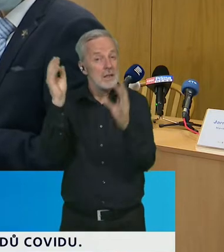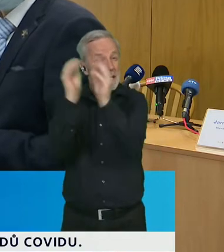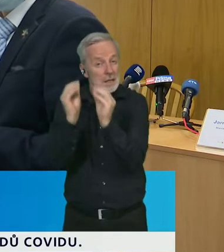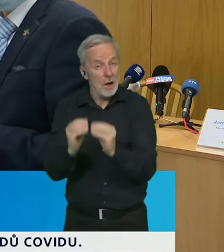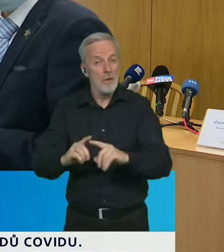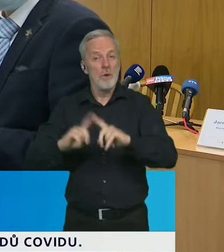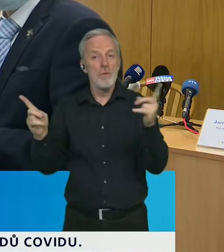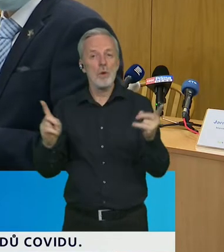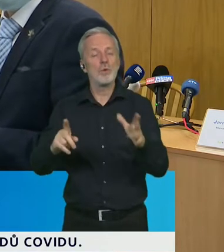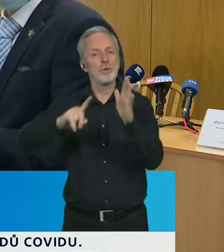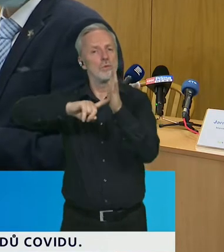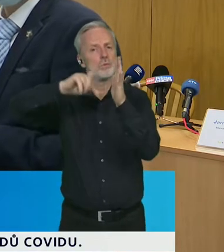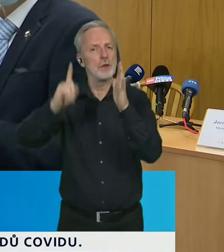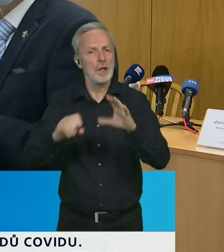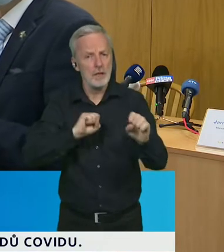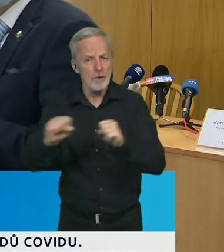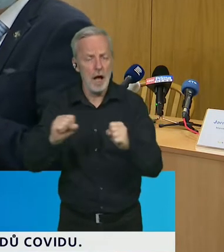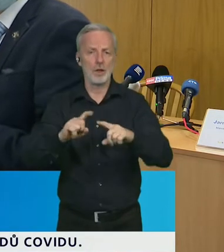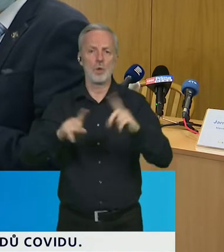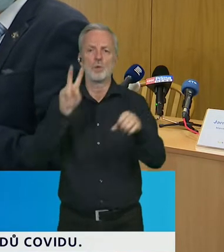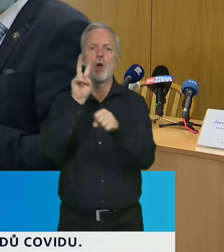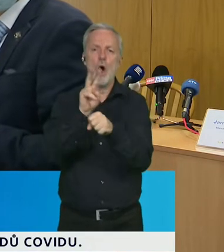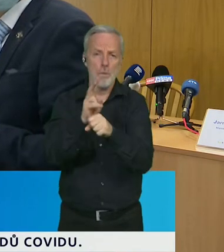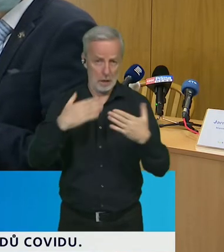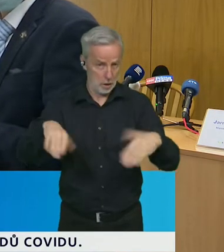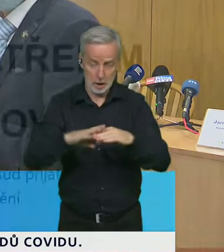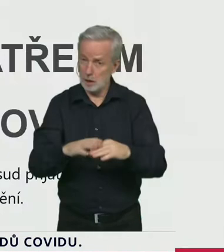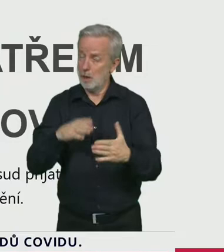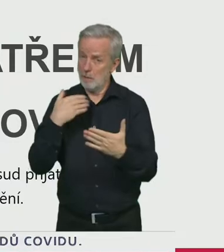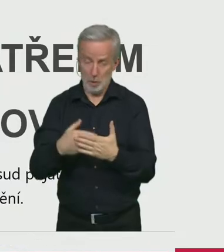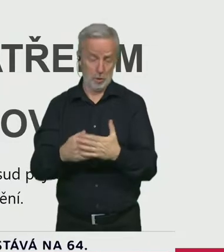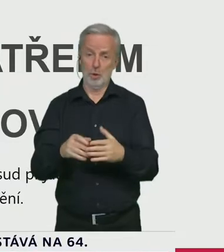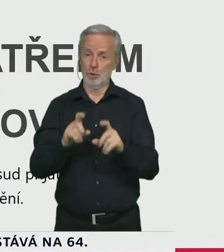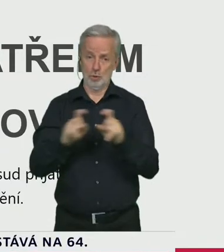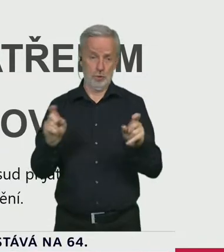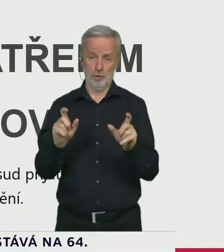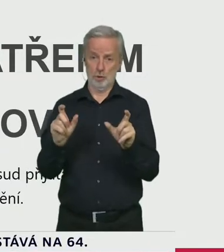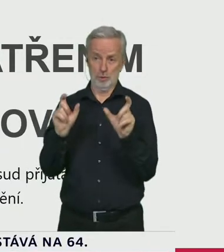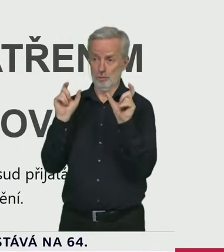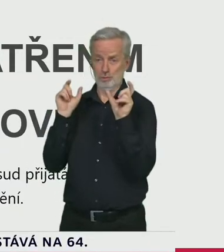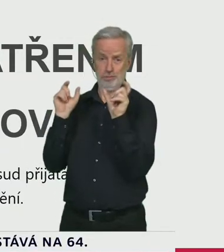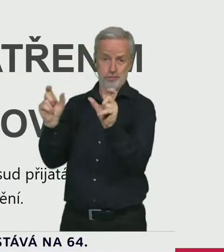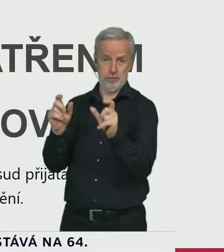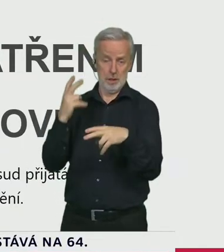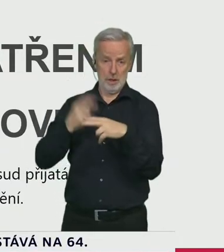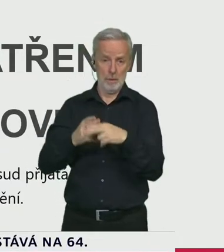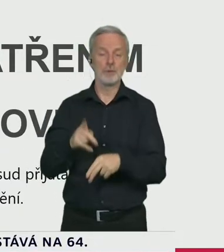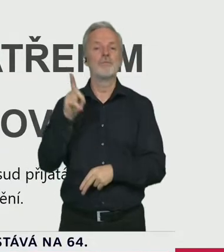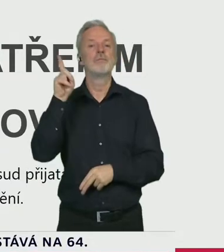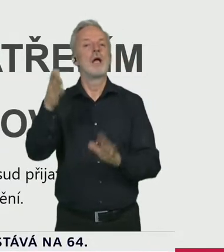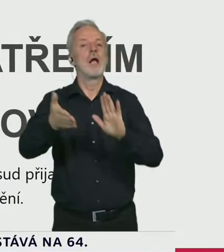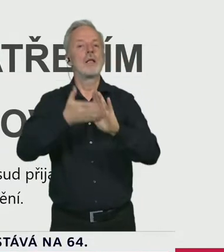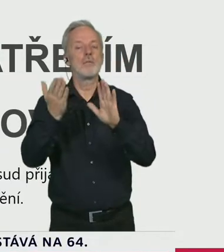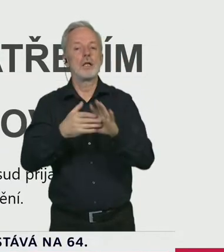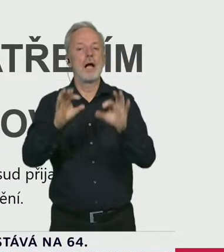poslední době, není zatím nic jiného. Omezení zhlukování osob, to znamená v